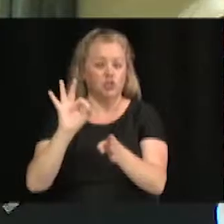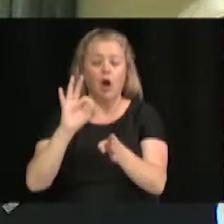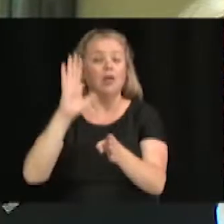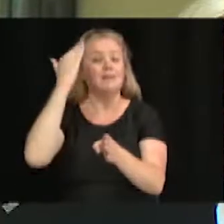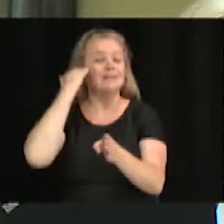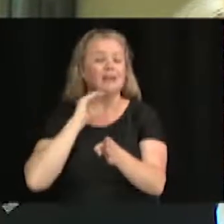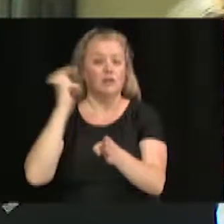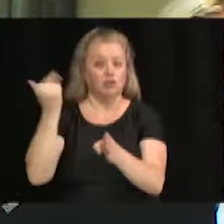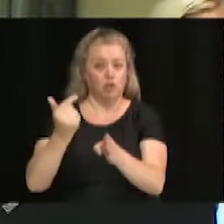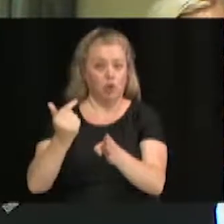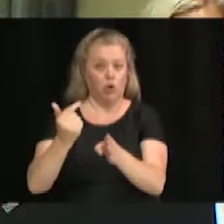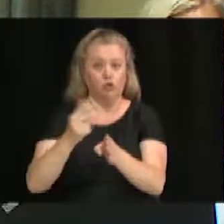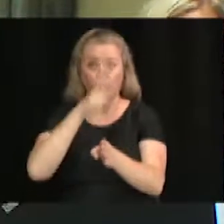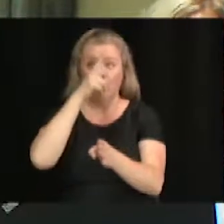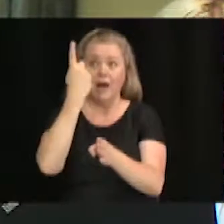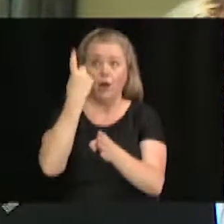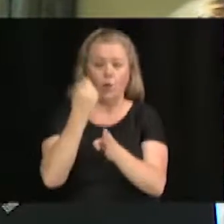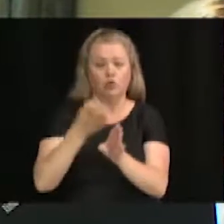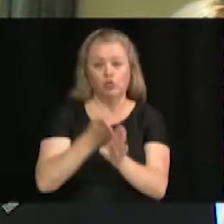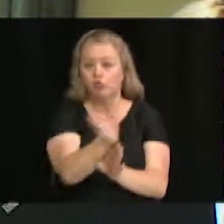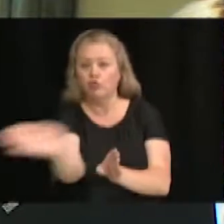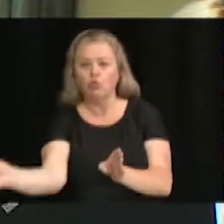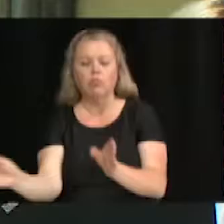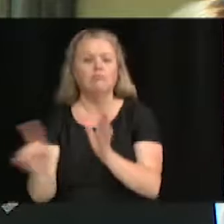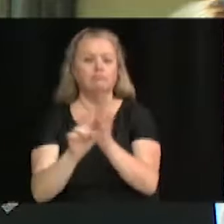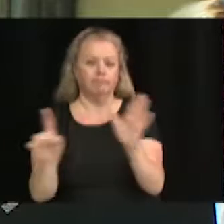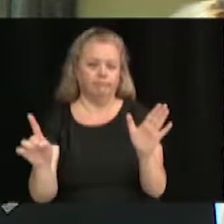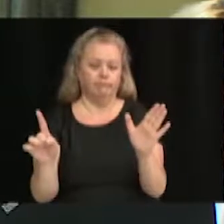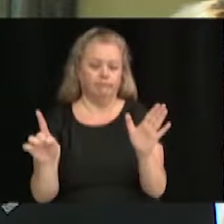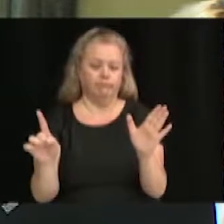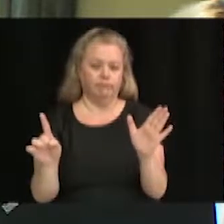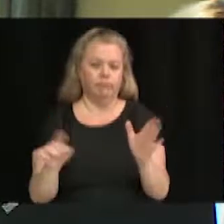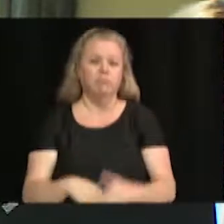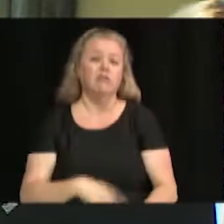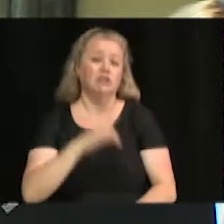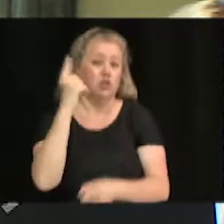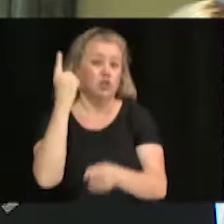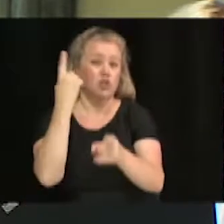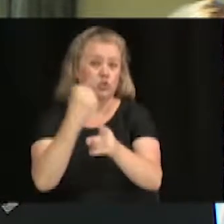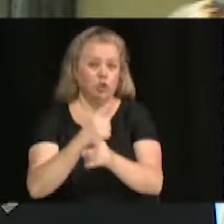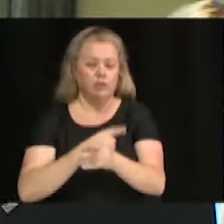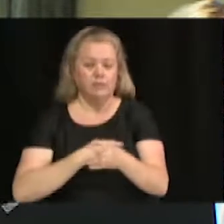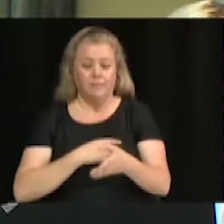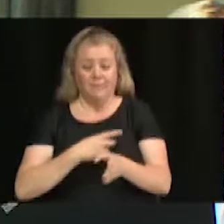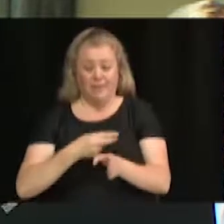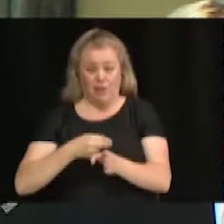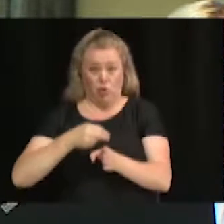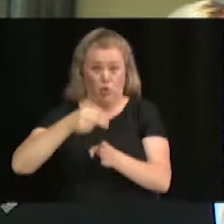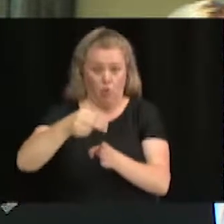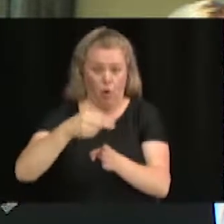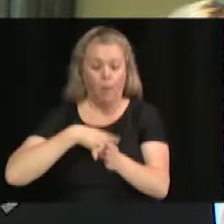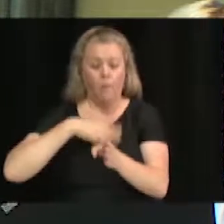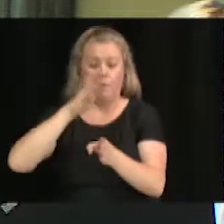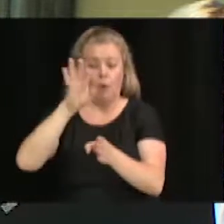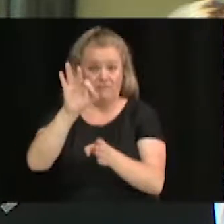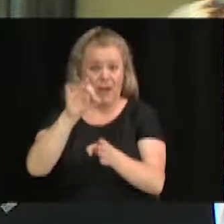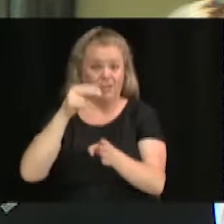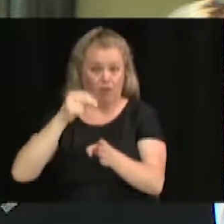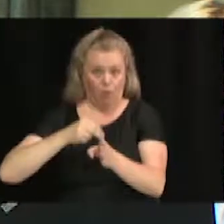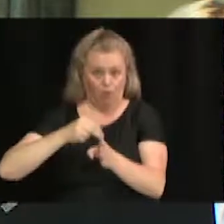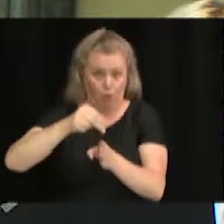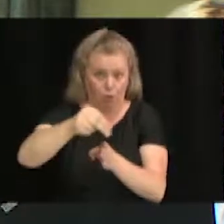Oui, on parle d'interdiction à un feu rouge à l'intersection du boulevard des Bois-Francs-Nord et de la rue Saint-Georges, à l'approche nord du boulevard des Bois-Francs-Nord,